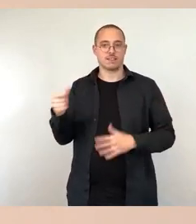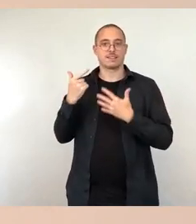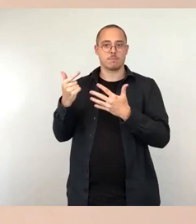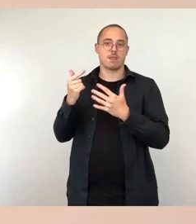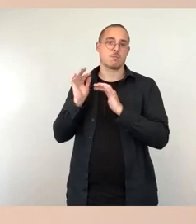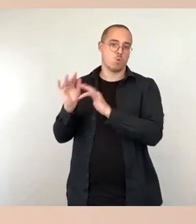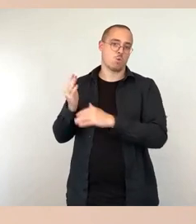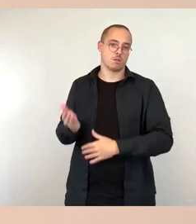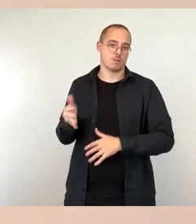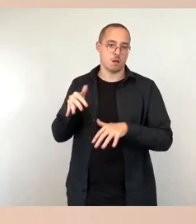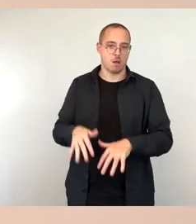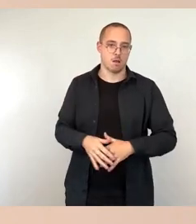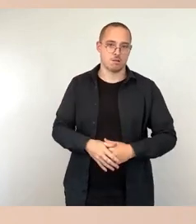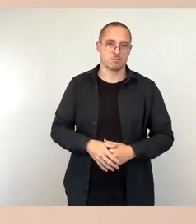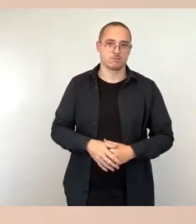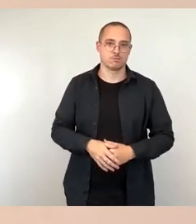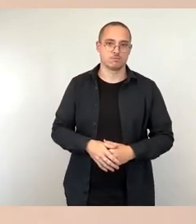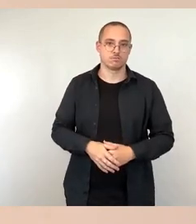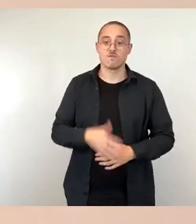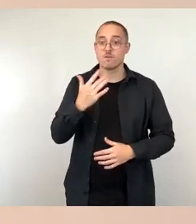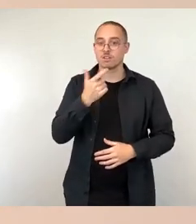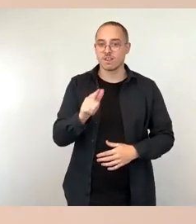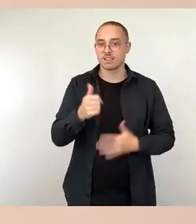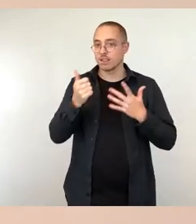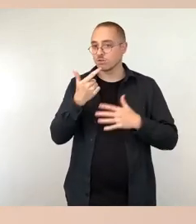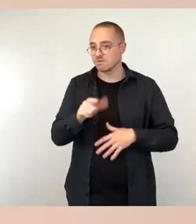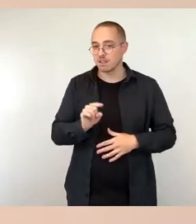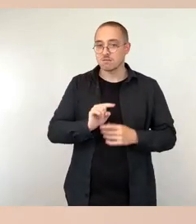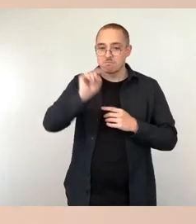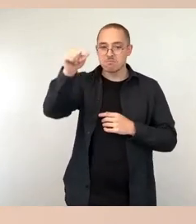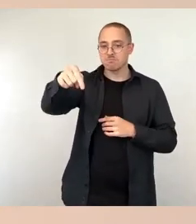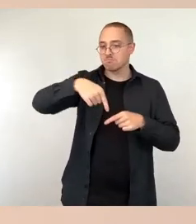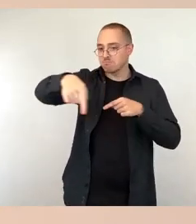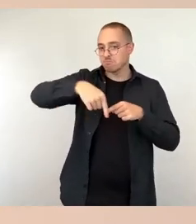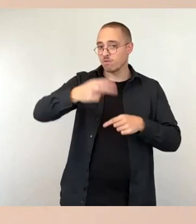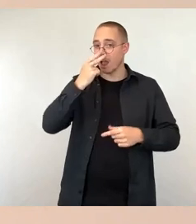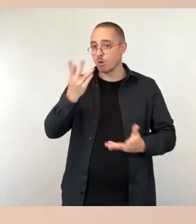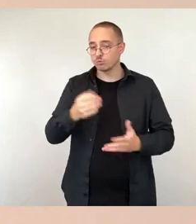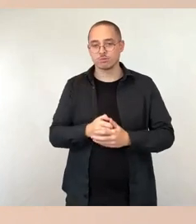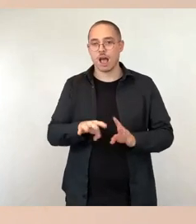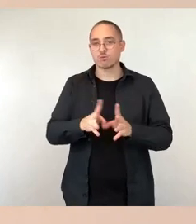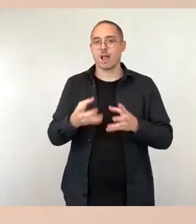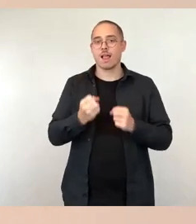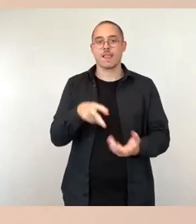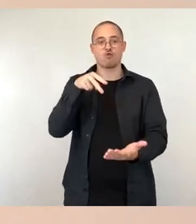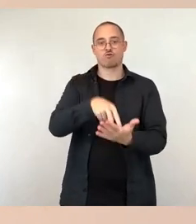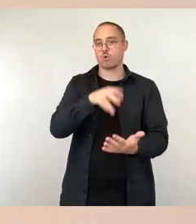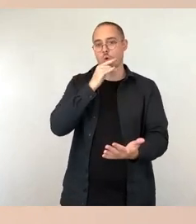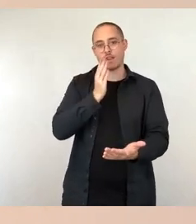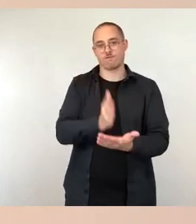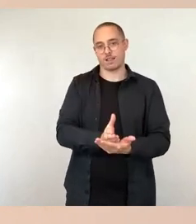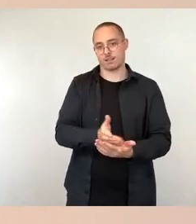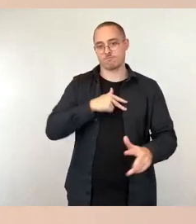für 2526 ist natürlich gerade noch im Verwaltungsintern im Gange.